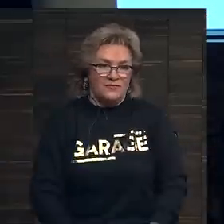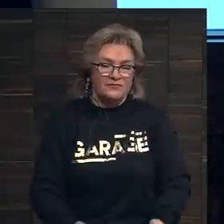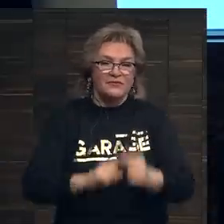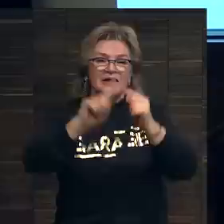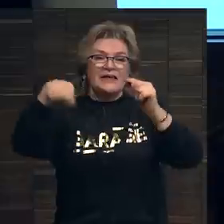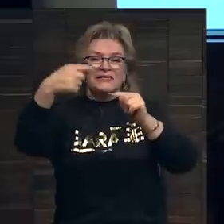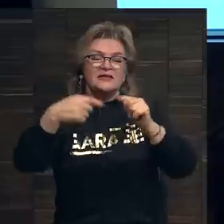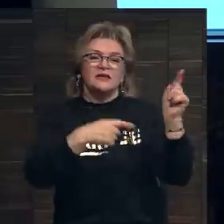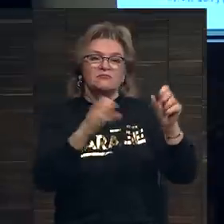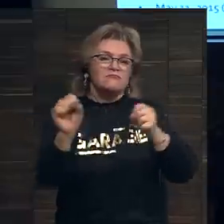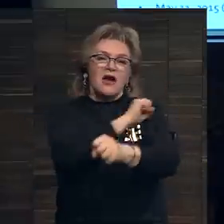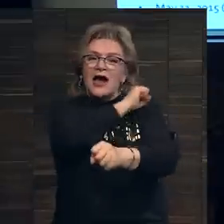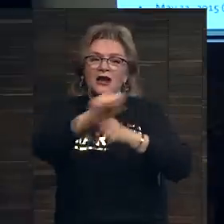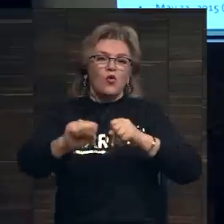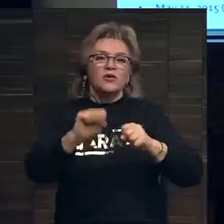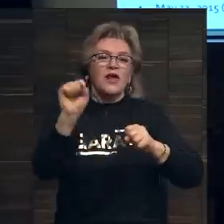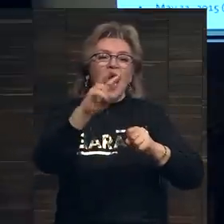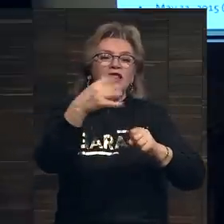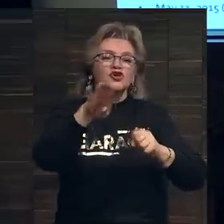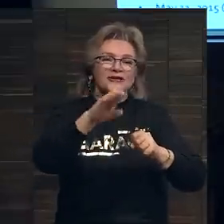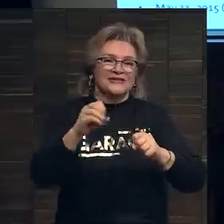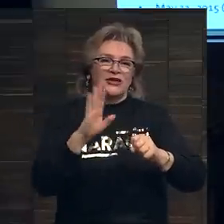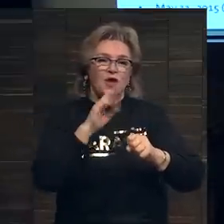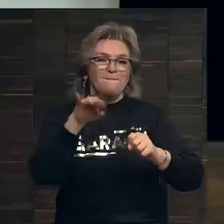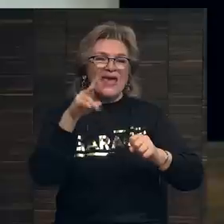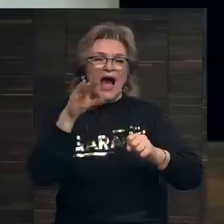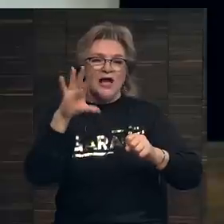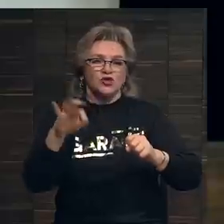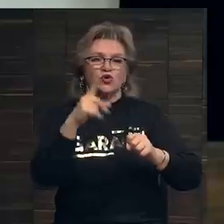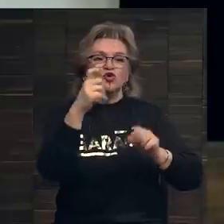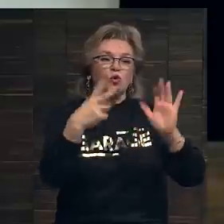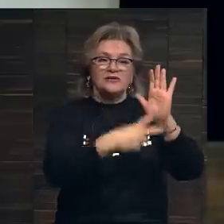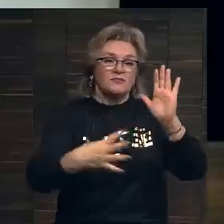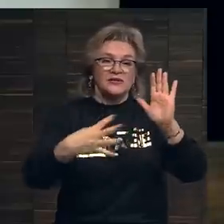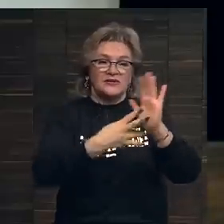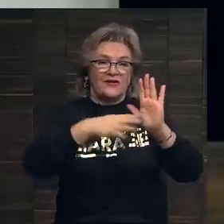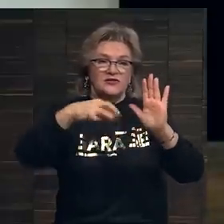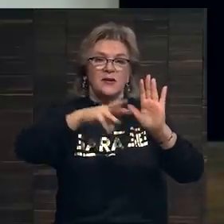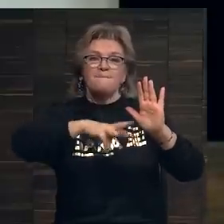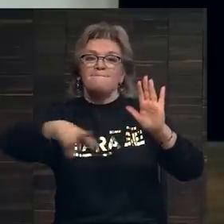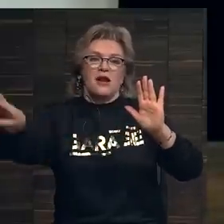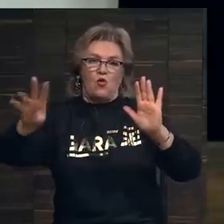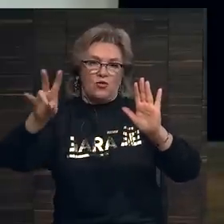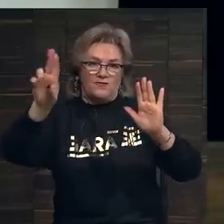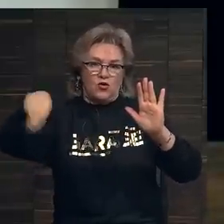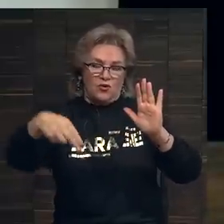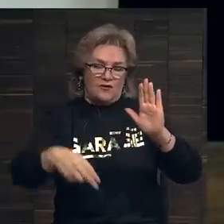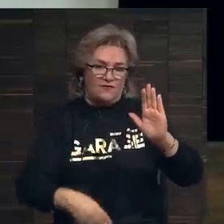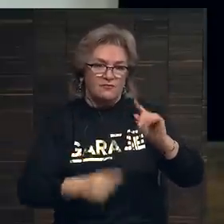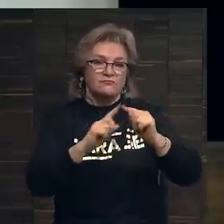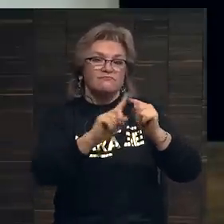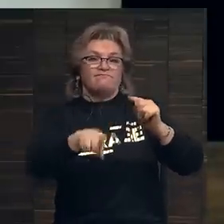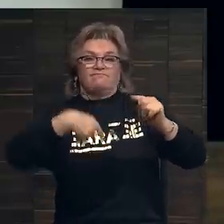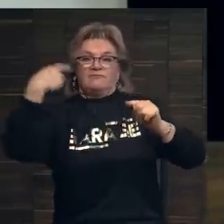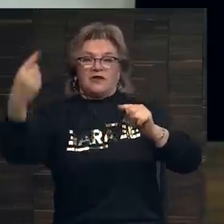Затем следующий рекорд алжирские женщины Пикассо 179 с лишним миллионов. А